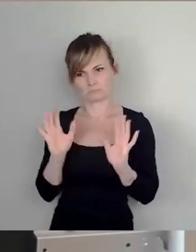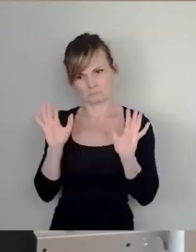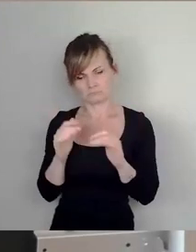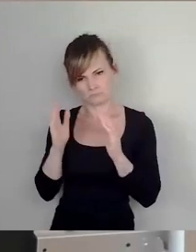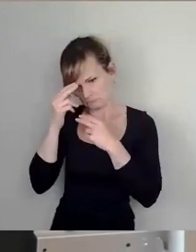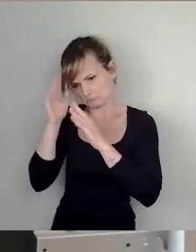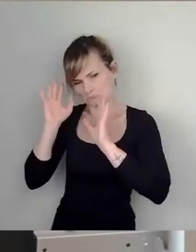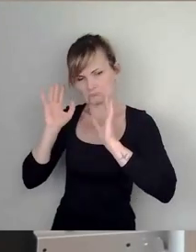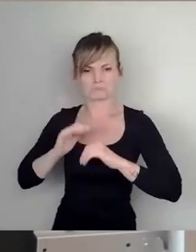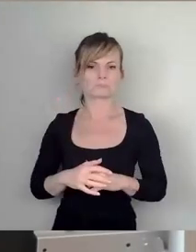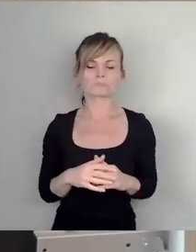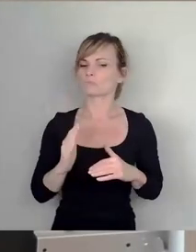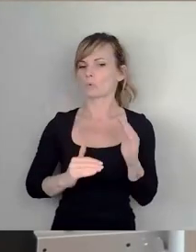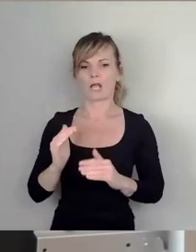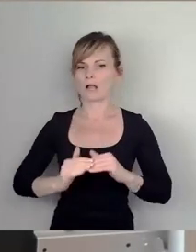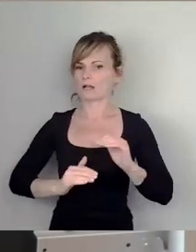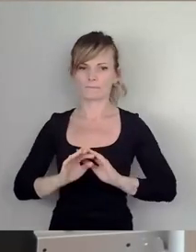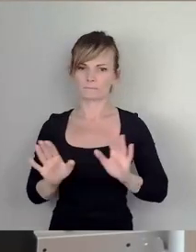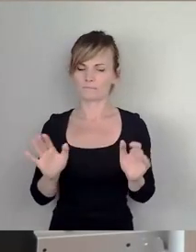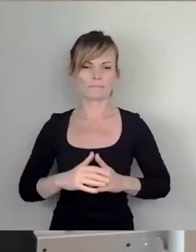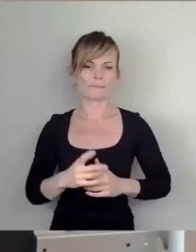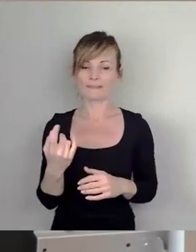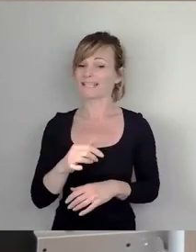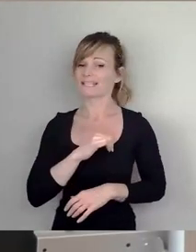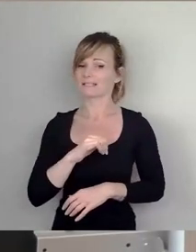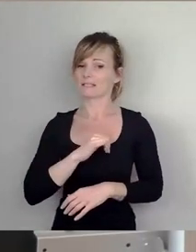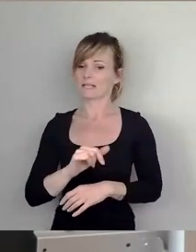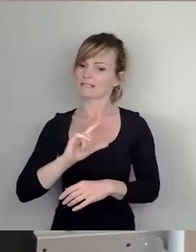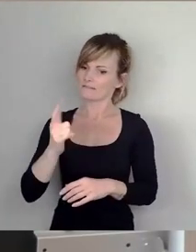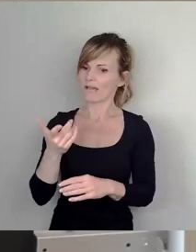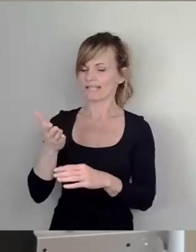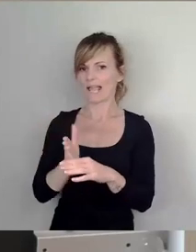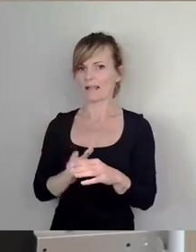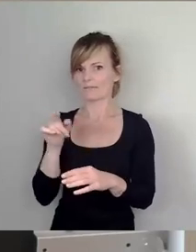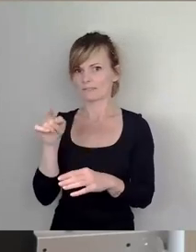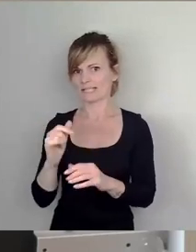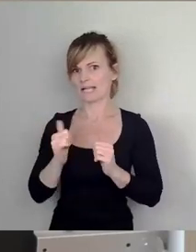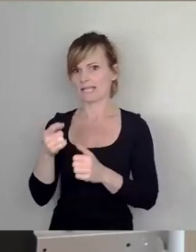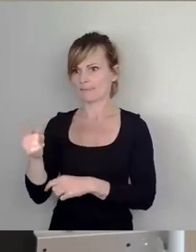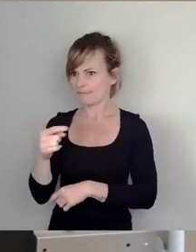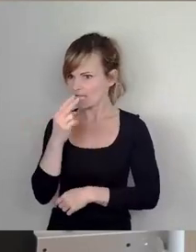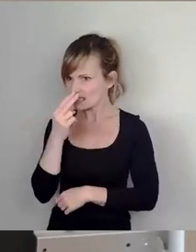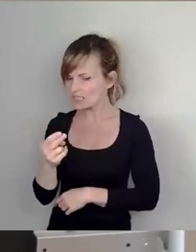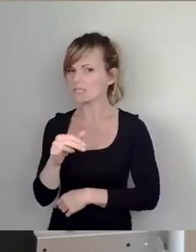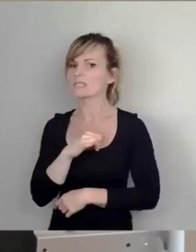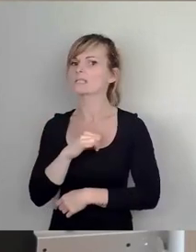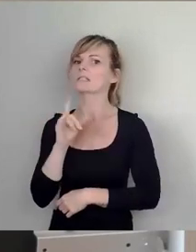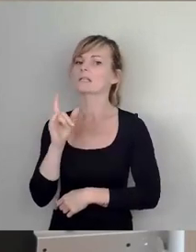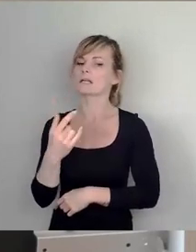Für mich ist interessant, wie das die zweite Hälfte des Lebens abgelaufen ist und es ist schon zur Sprache gekommen,